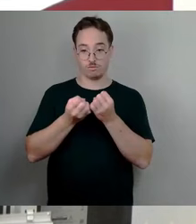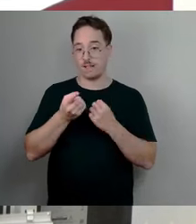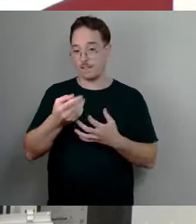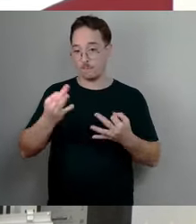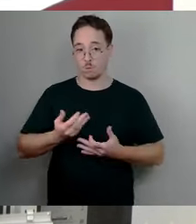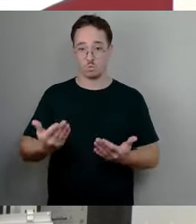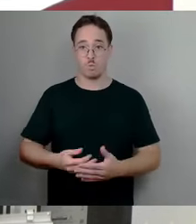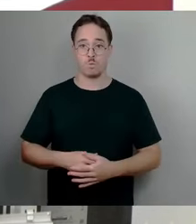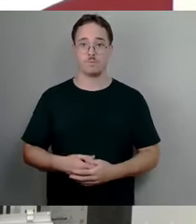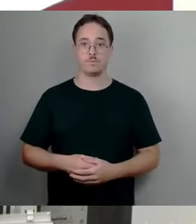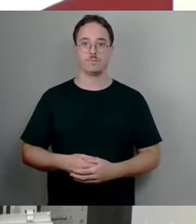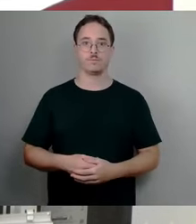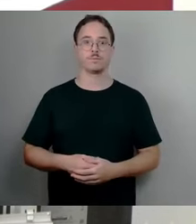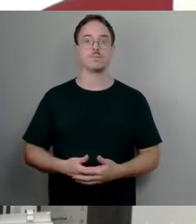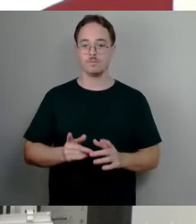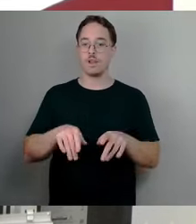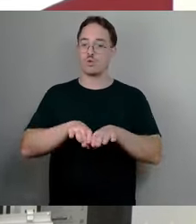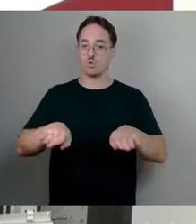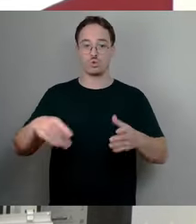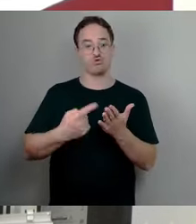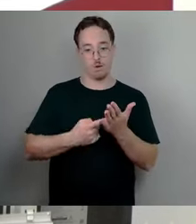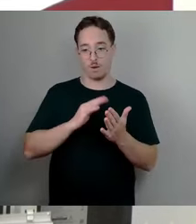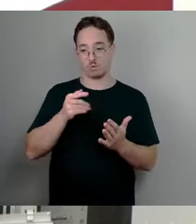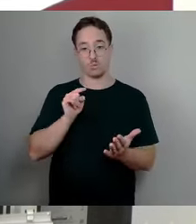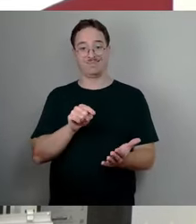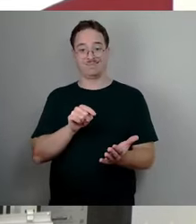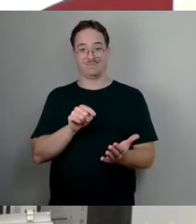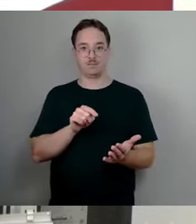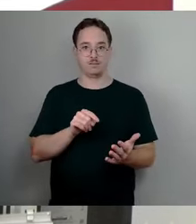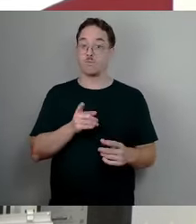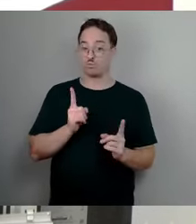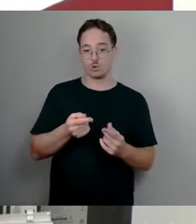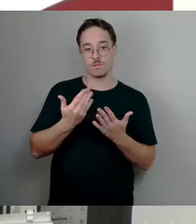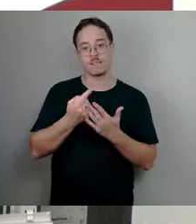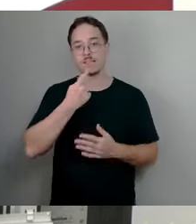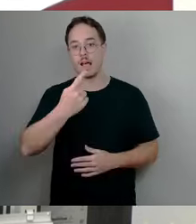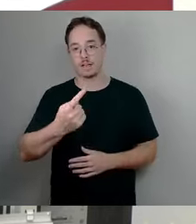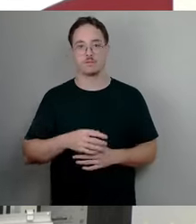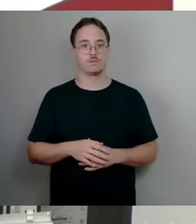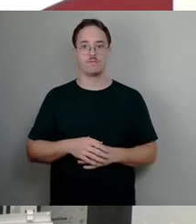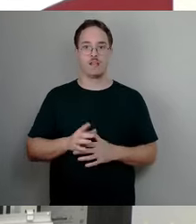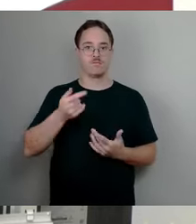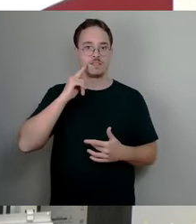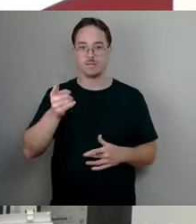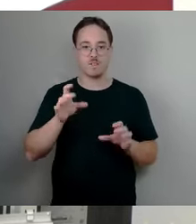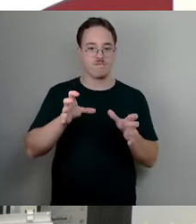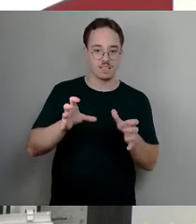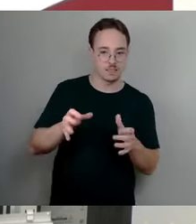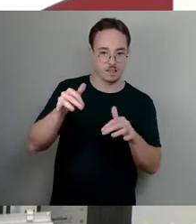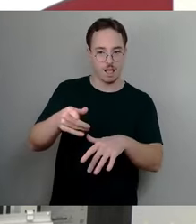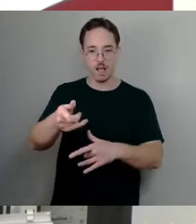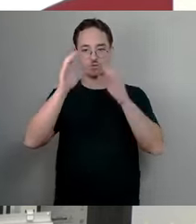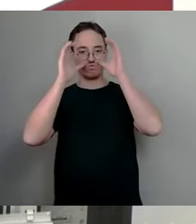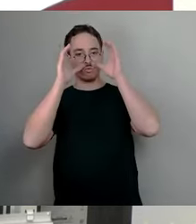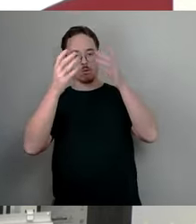er es auch in der Grundsteuer, weil die Grundsteuer, auch das muss man ja mal sagen, falls irgendjemand hier zuhört im Fernsehen, ja, Sie hören alle zu, na klar, weil die Grundsteuer